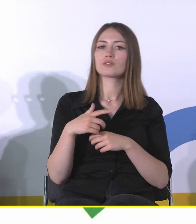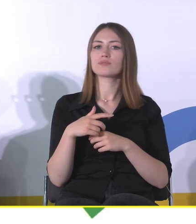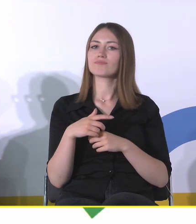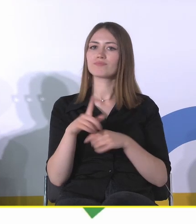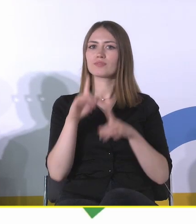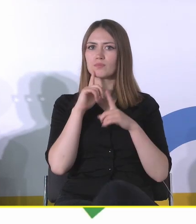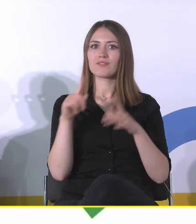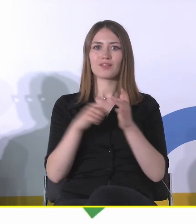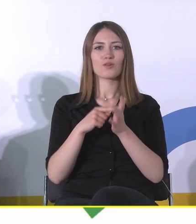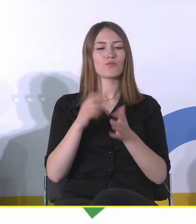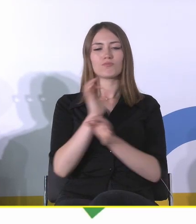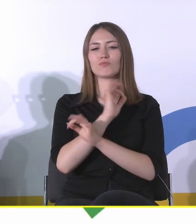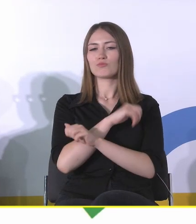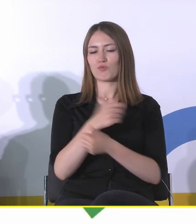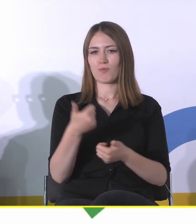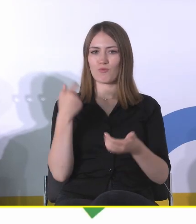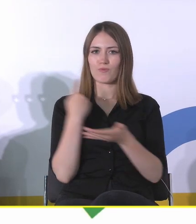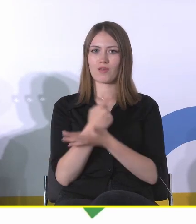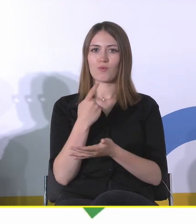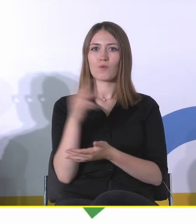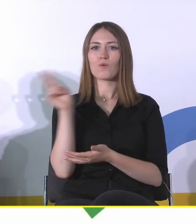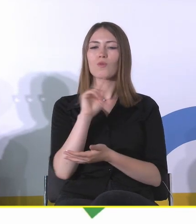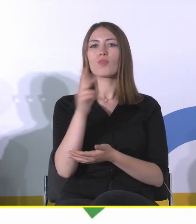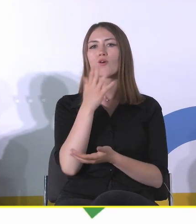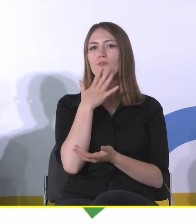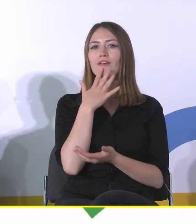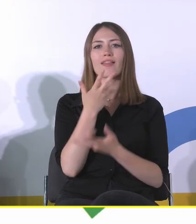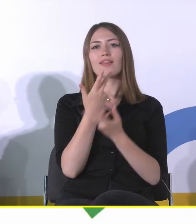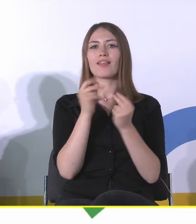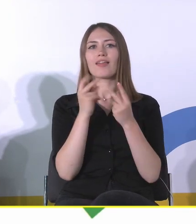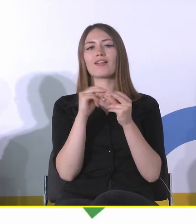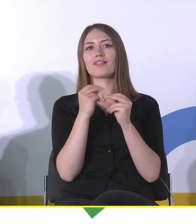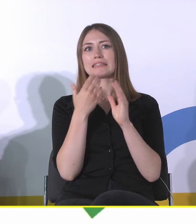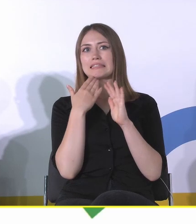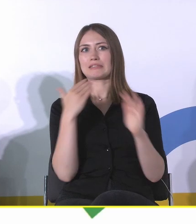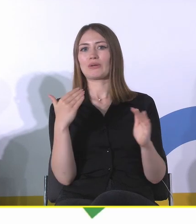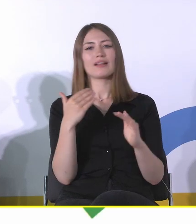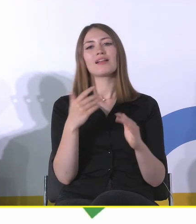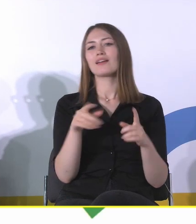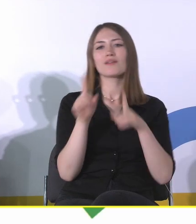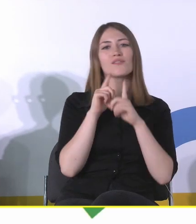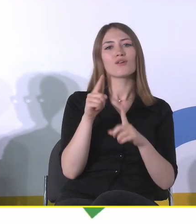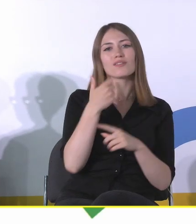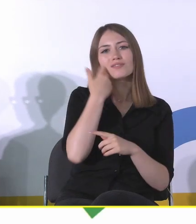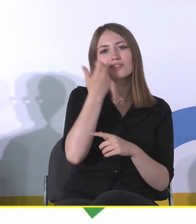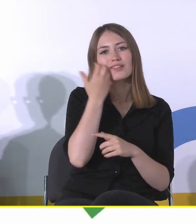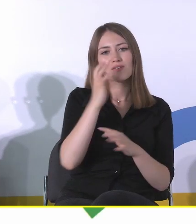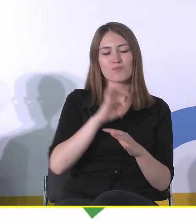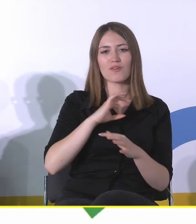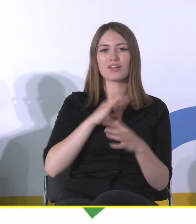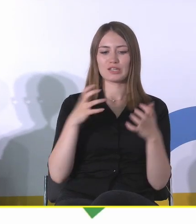dziesiątkę. Nikt nie odmówił tej opowieści, oni się po prostu wstydzili opowiadać o swoim życiu. To było